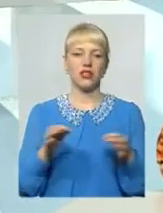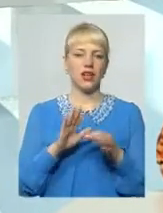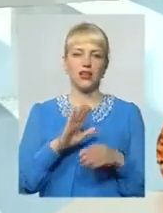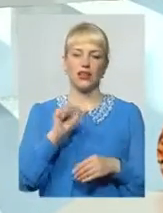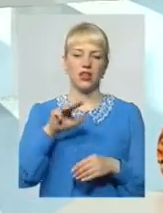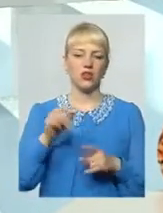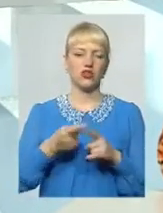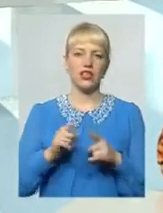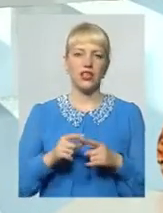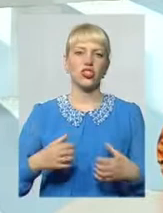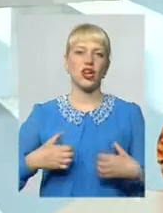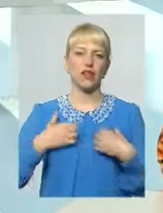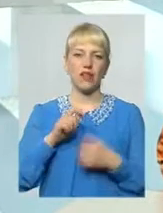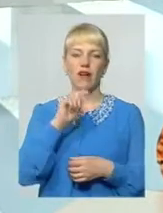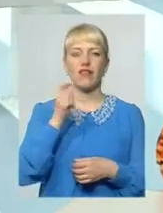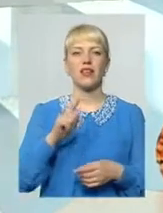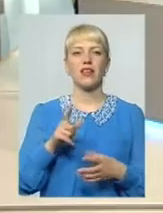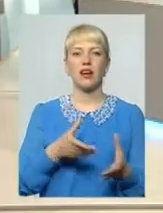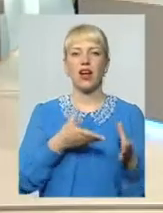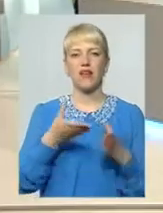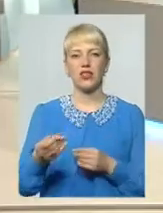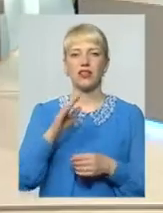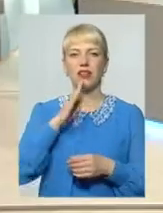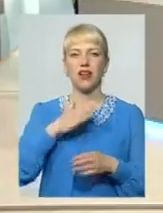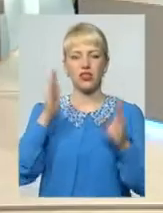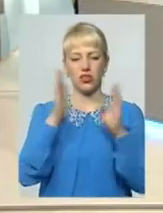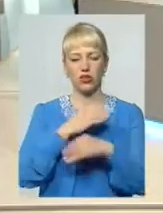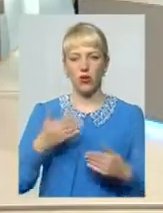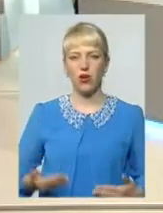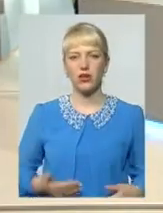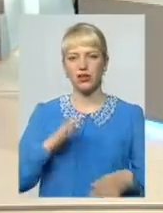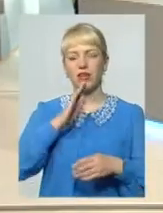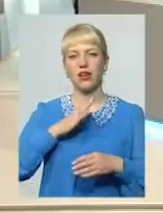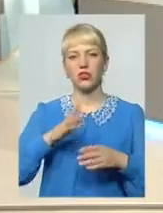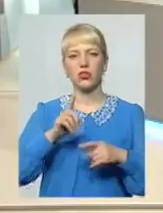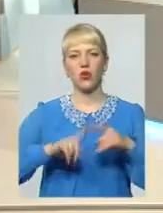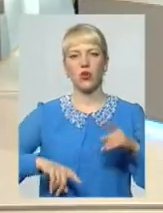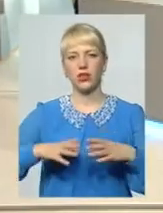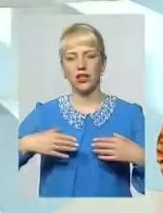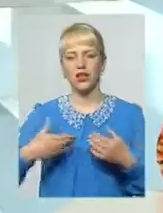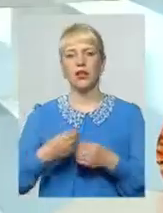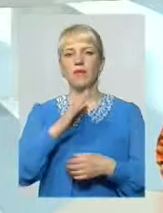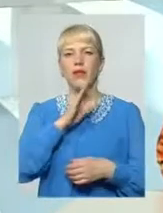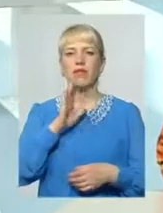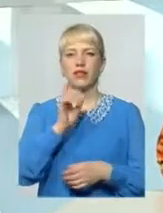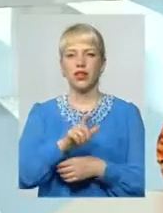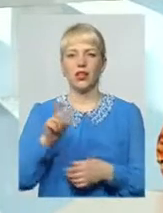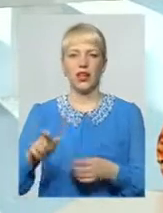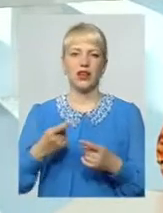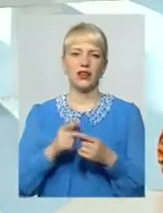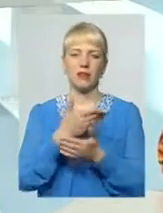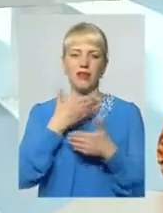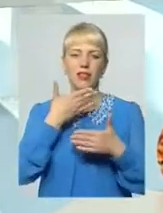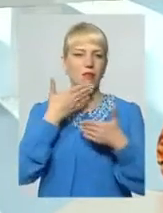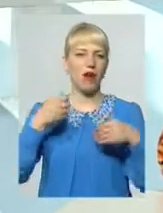А це така жахлива війна, яка відобразилася на наших вдовах, на наших родинах, на матерях І просто суспільством ми не